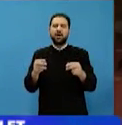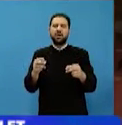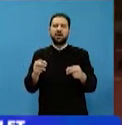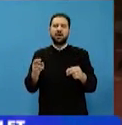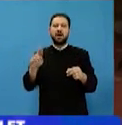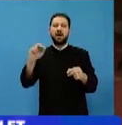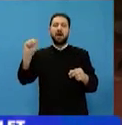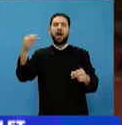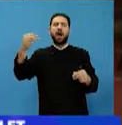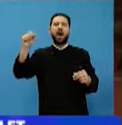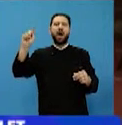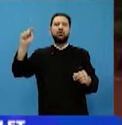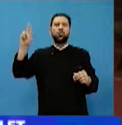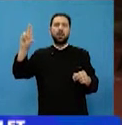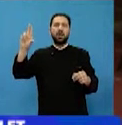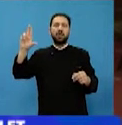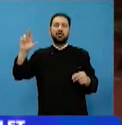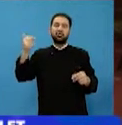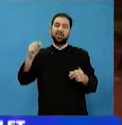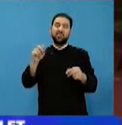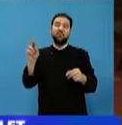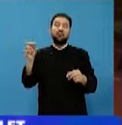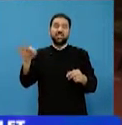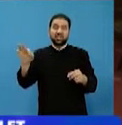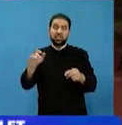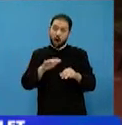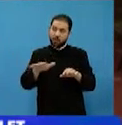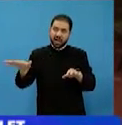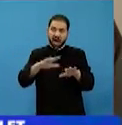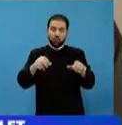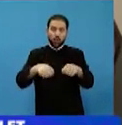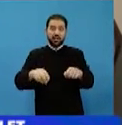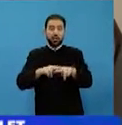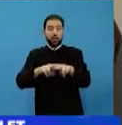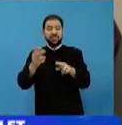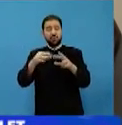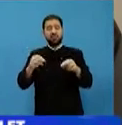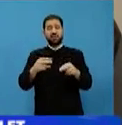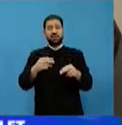cum să nu fie Sfânt un astfel de om care are o relație atât de directă cu